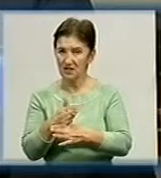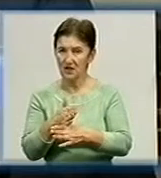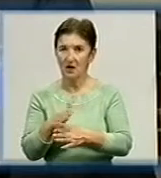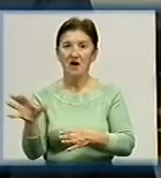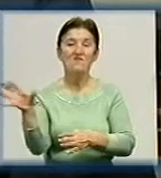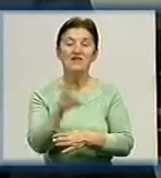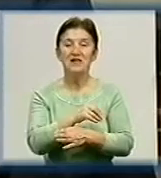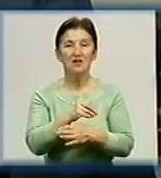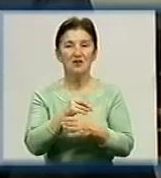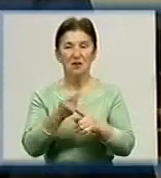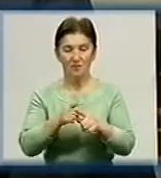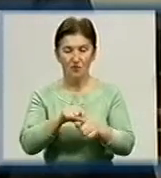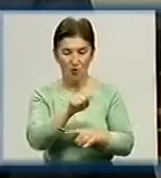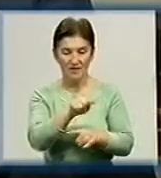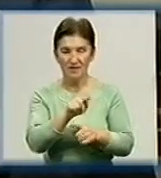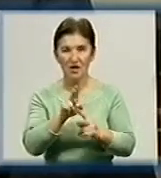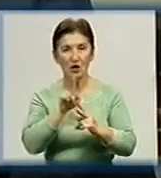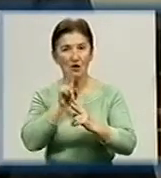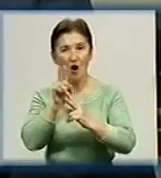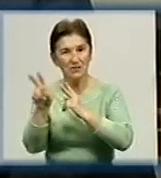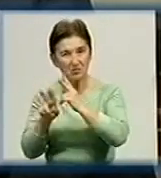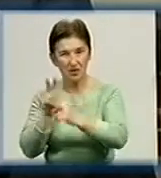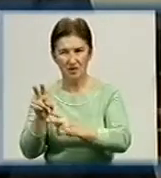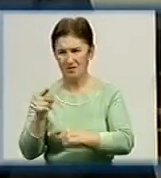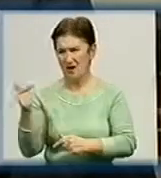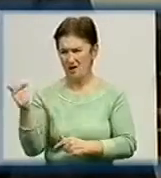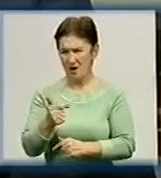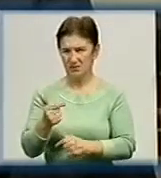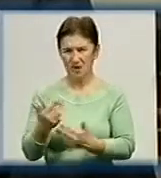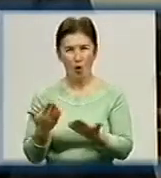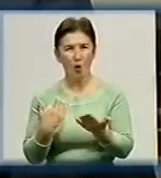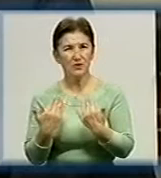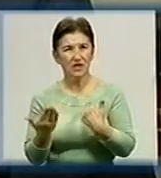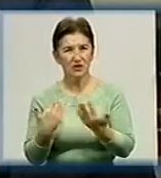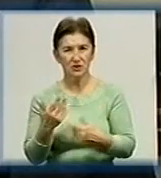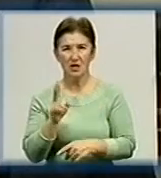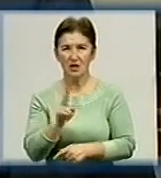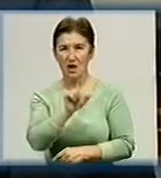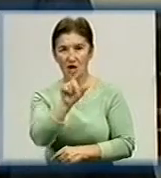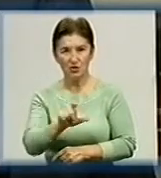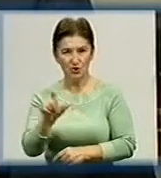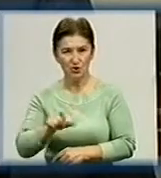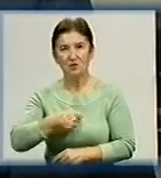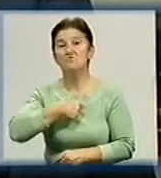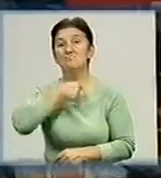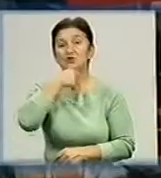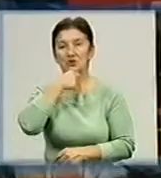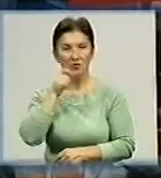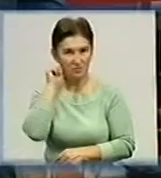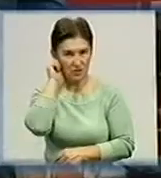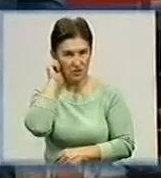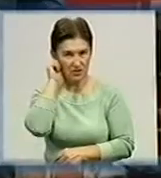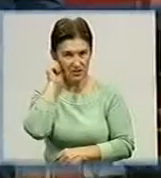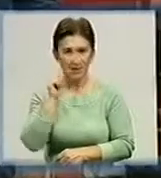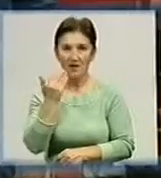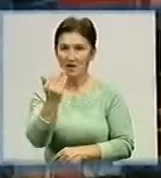всіх цих обращень, хамське відношення до жителів пожилого віроста. Тим часом